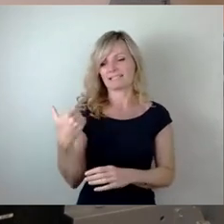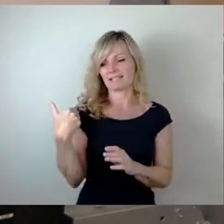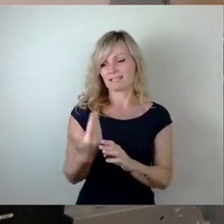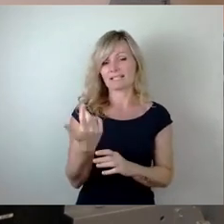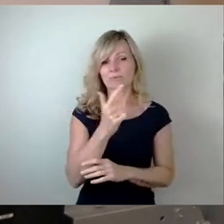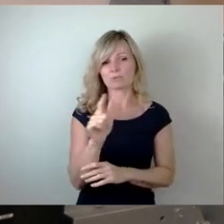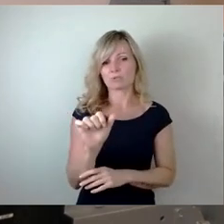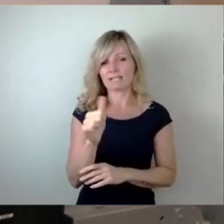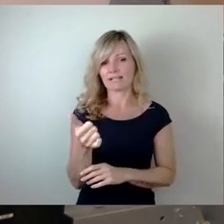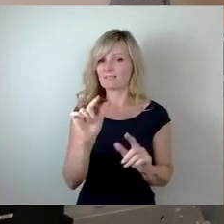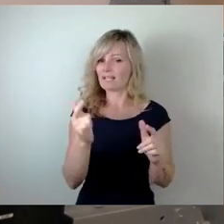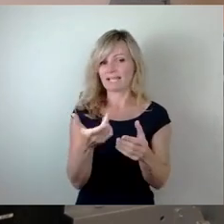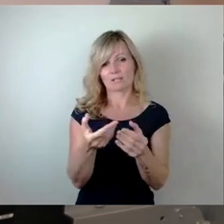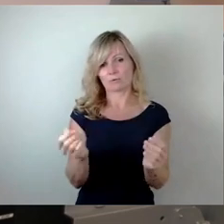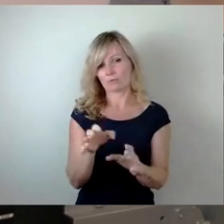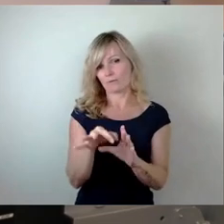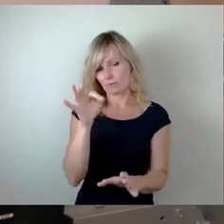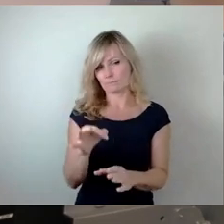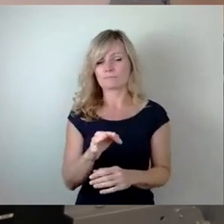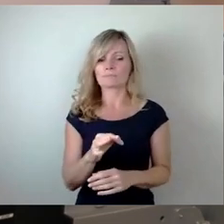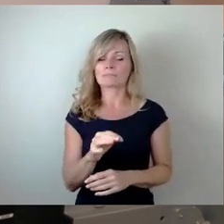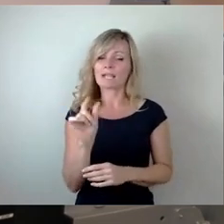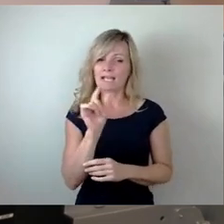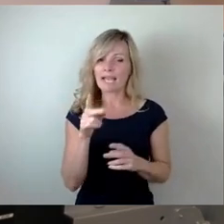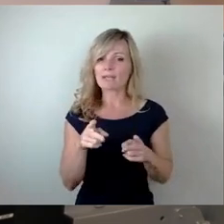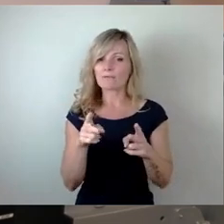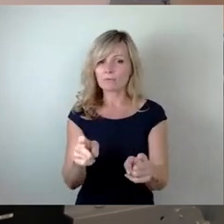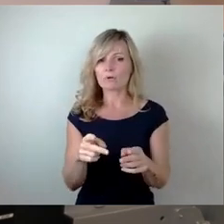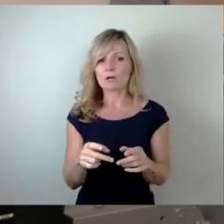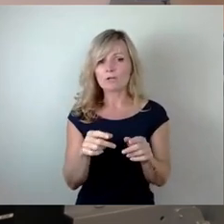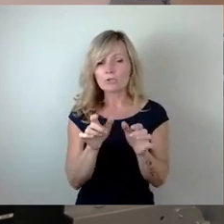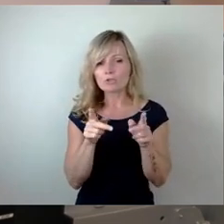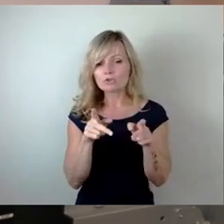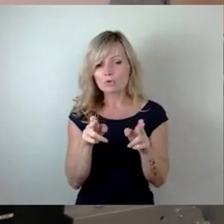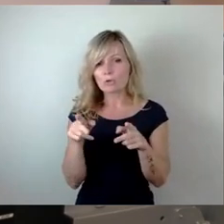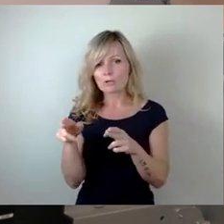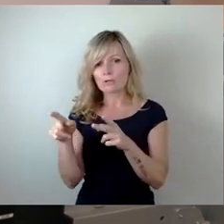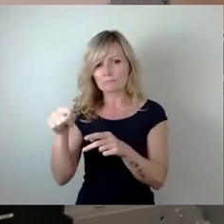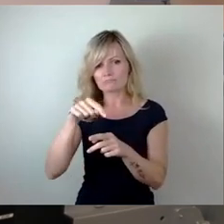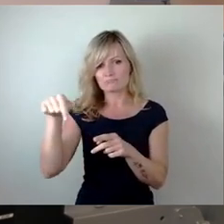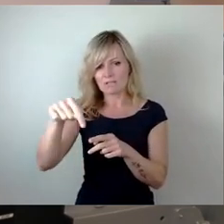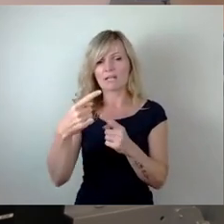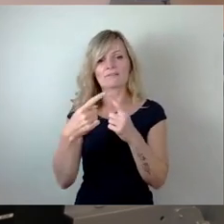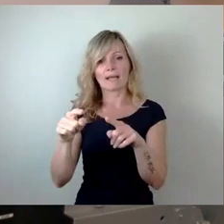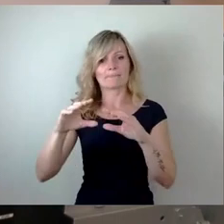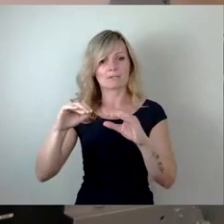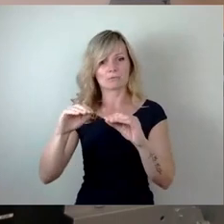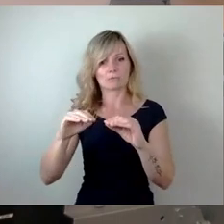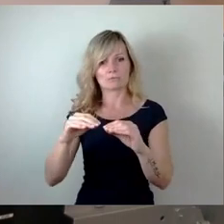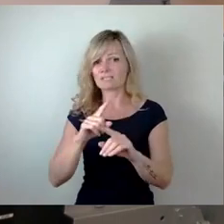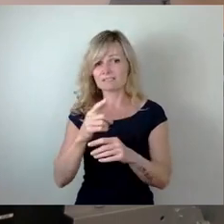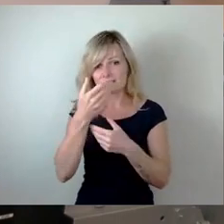Weiter gibt es eine Vielzahl kleiner Flurstücke mit Fremdnutzungen. Sie alle sollten nicht aus dem Blick verloren werden, wenn deren Eigentümer